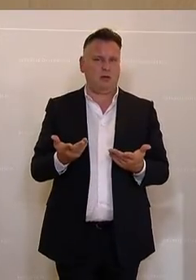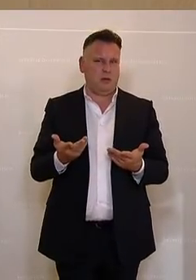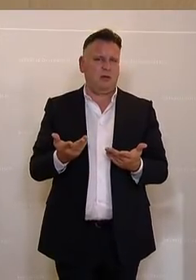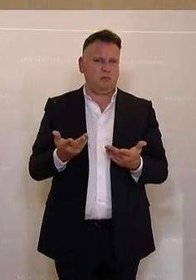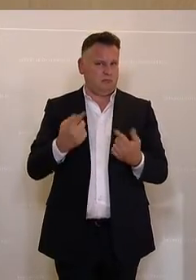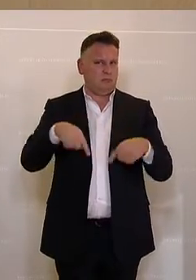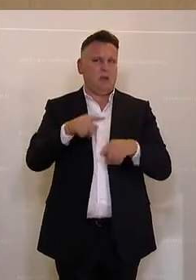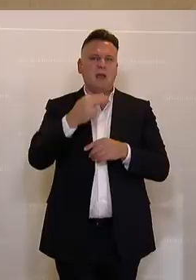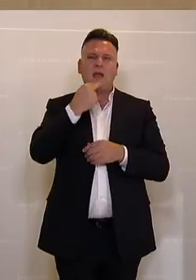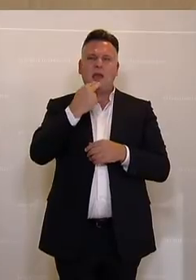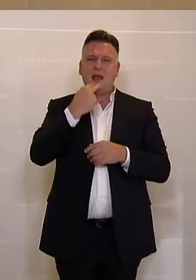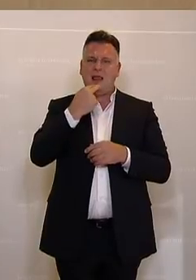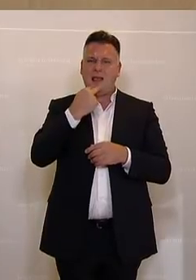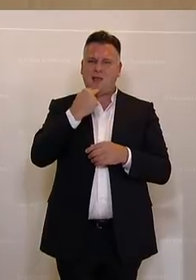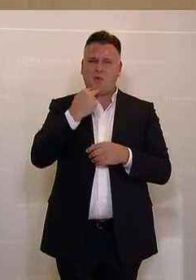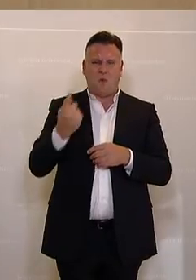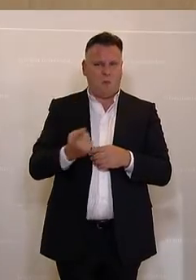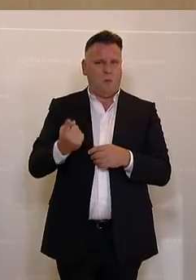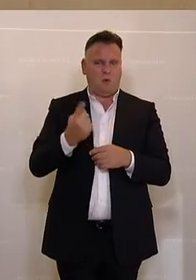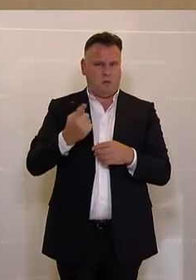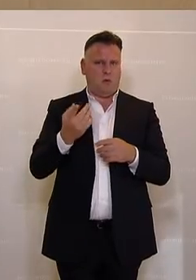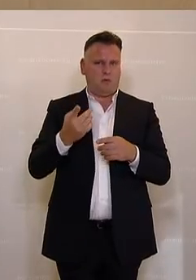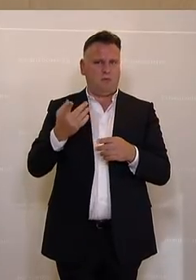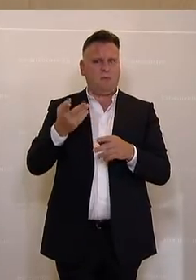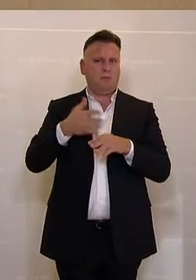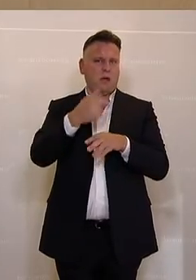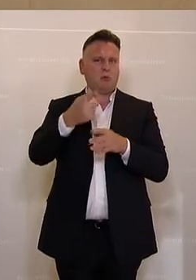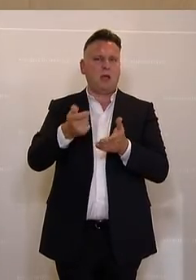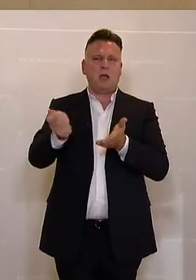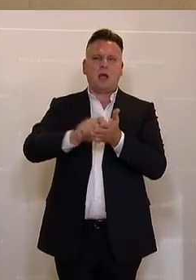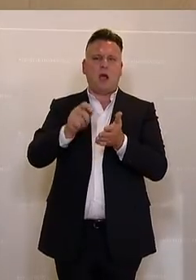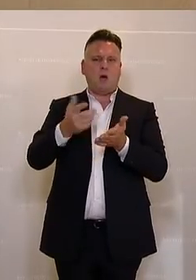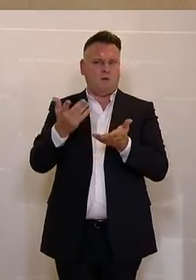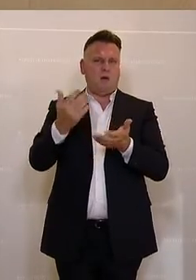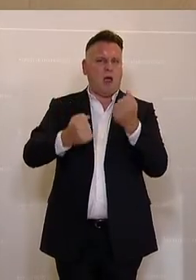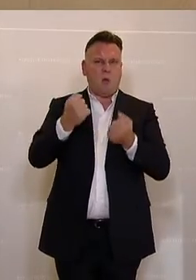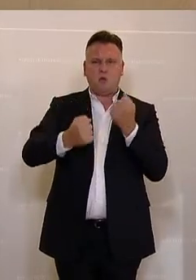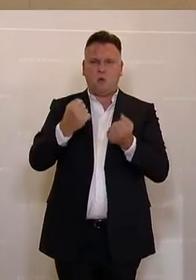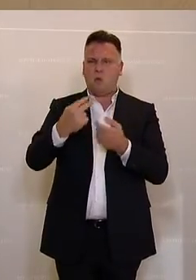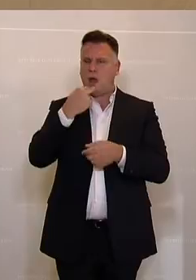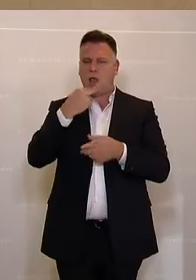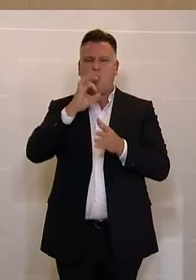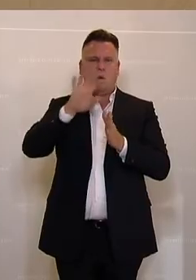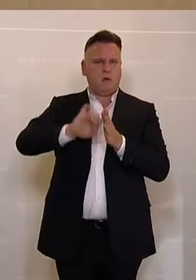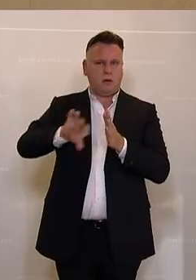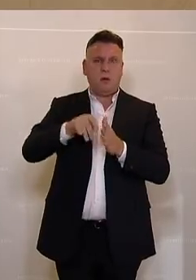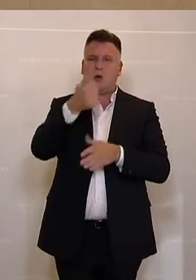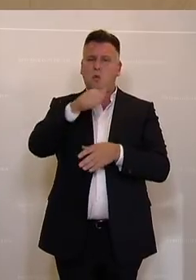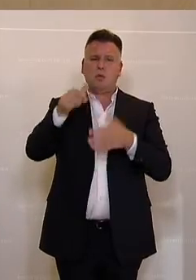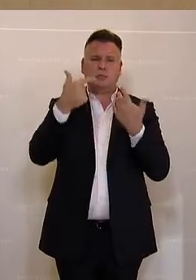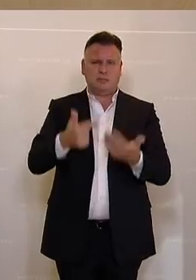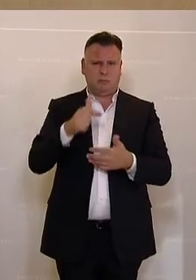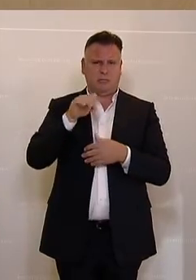im Elektromobilitätspaket für den Ankauf von emissionsfreien Fahrzeugen fast 170 Millionen